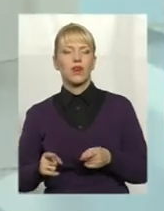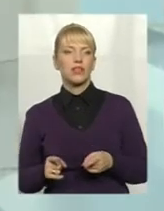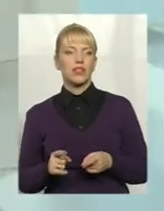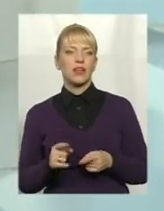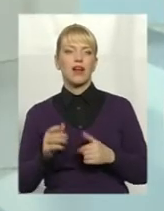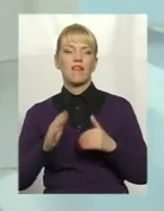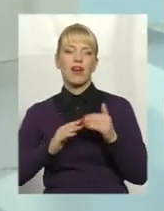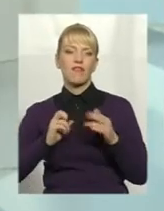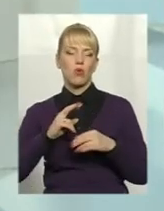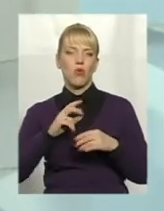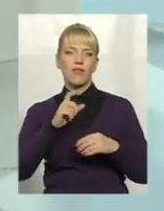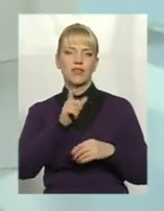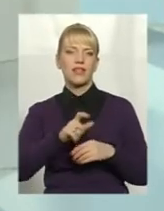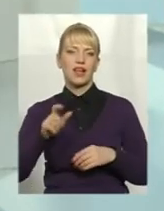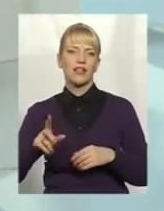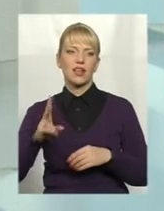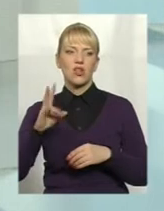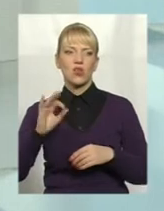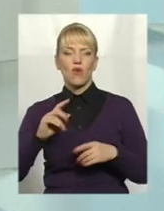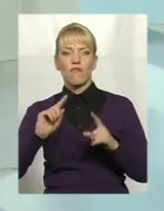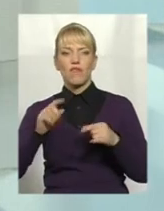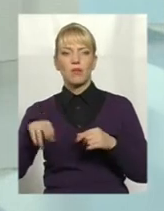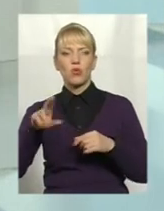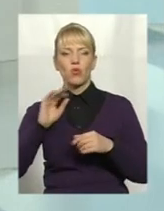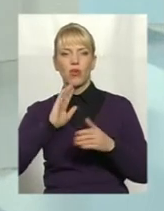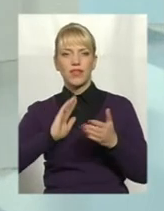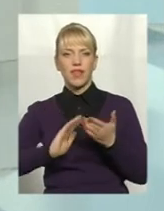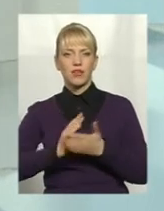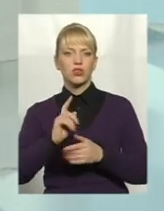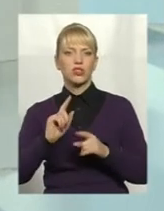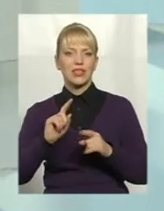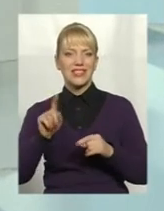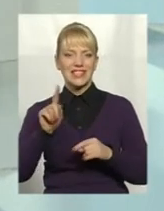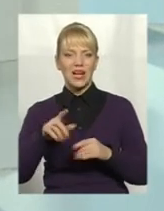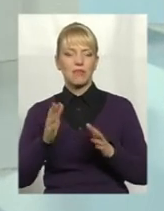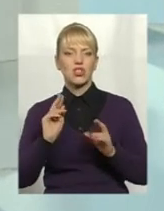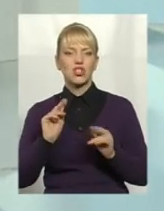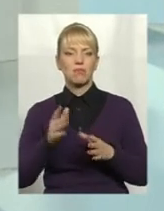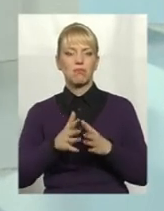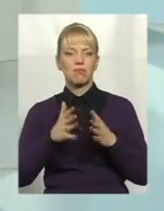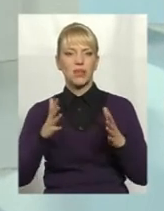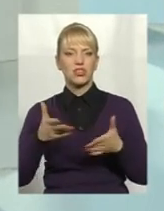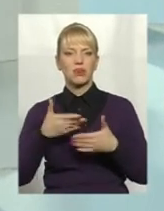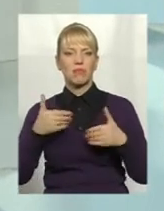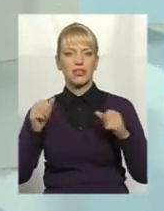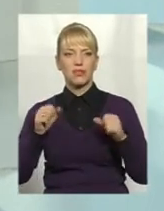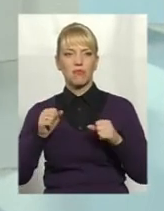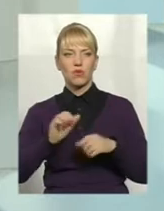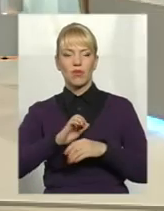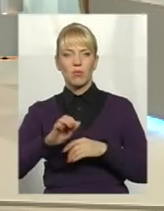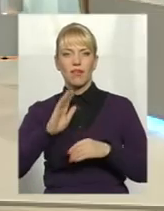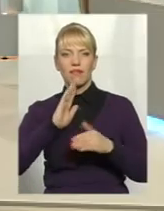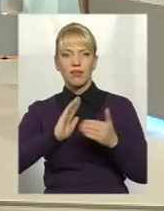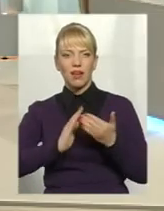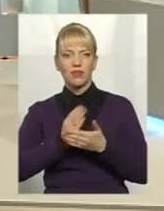кадри, але вимоги до якості. І от саме, чим більше ми зможемо випускати якісну